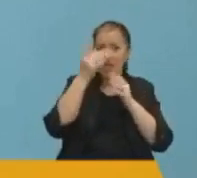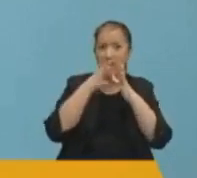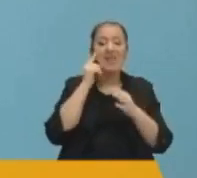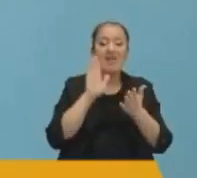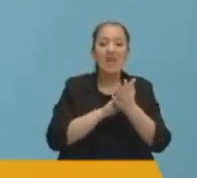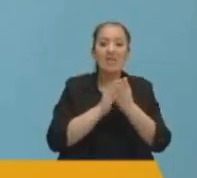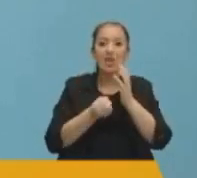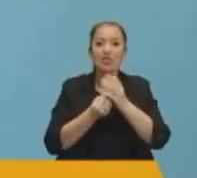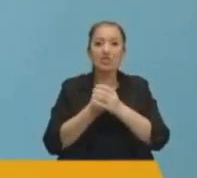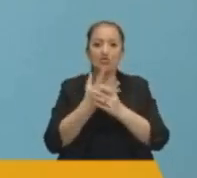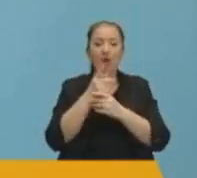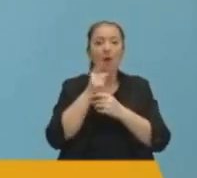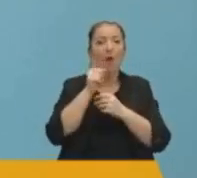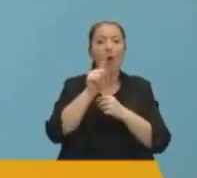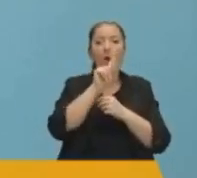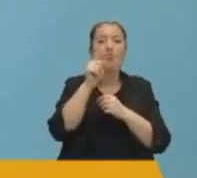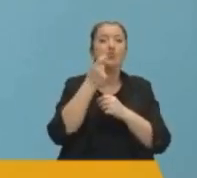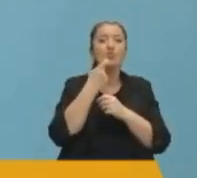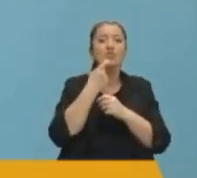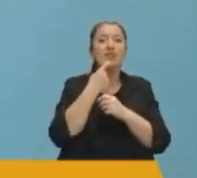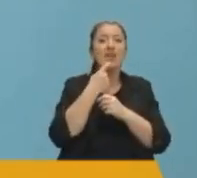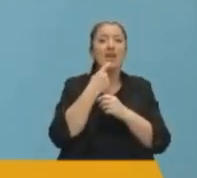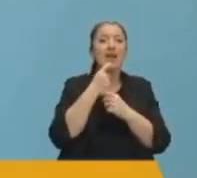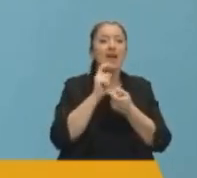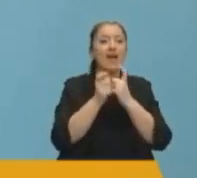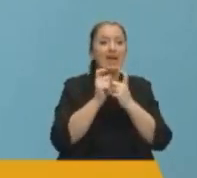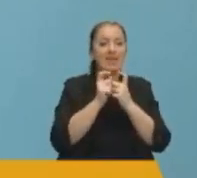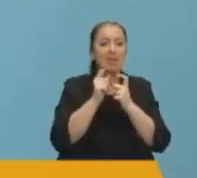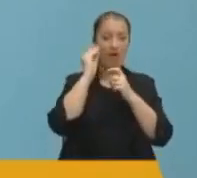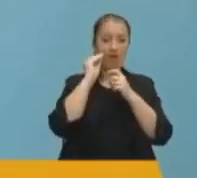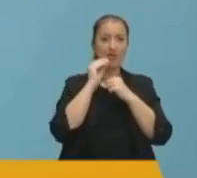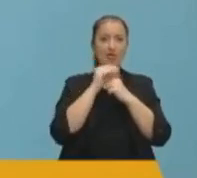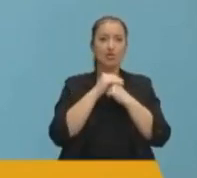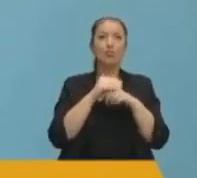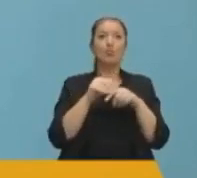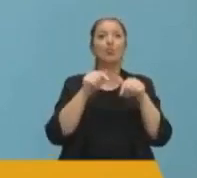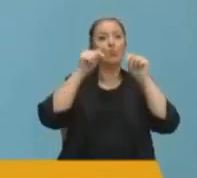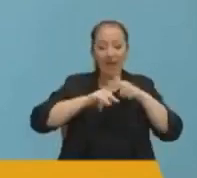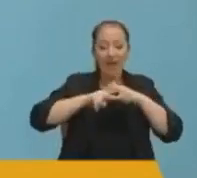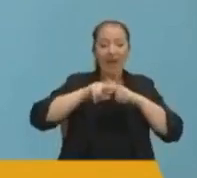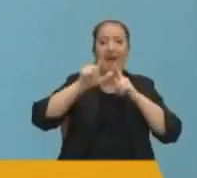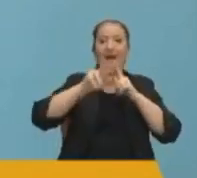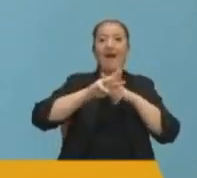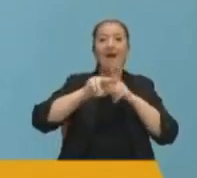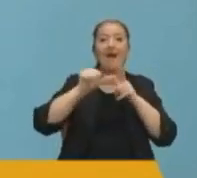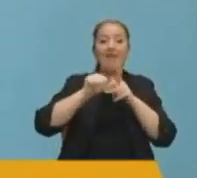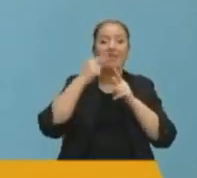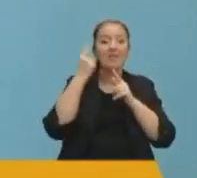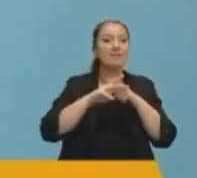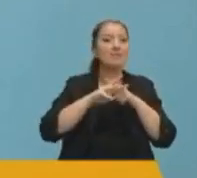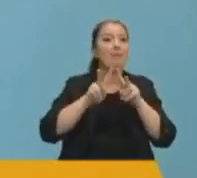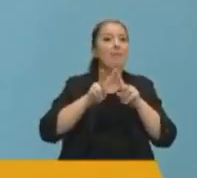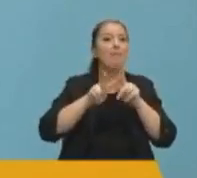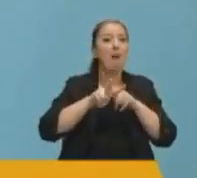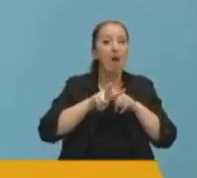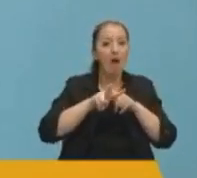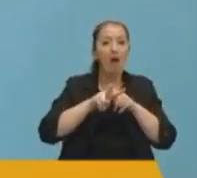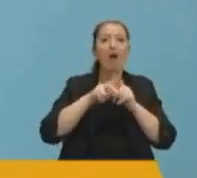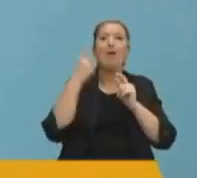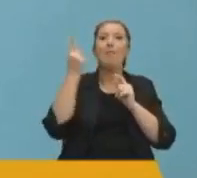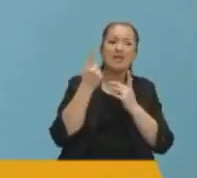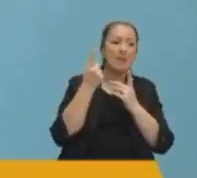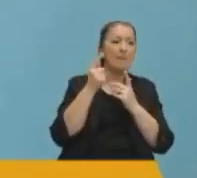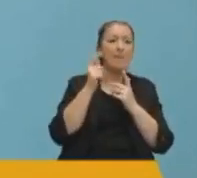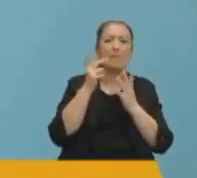yıl kitabında Mevleviler için soytarı tabirini kullanan bu anlayışın bugünkü halefleri, bir sema ayinini, bir tarikat